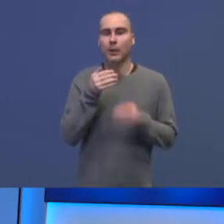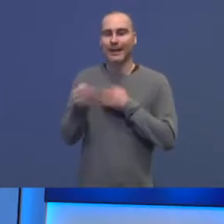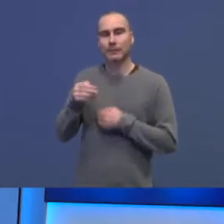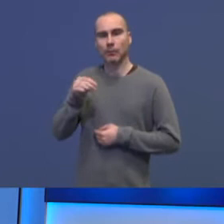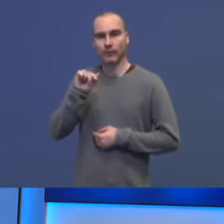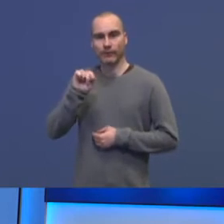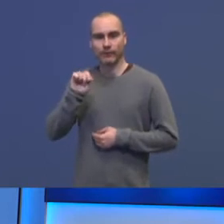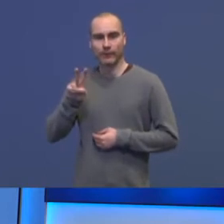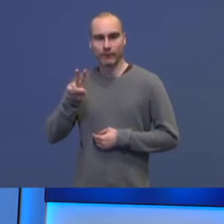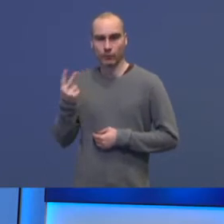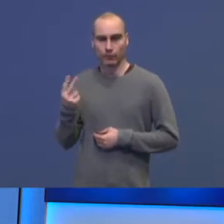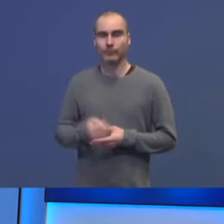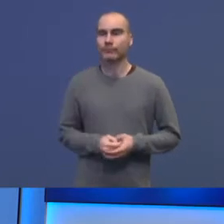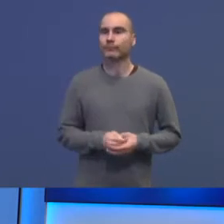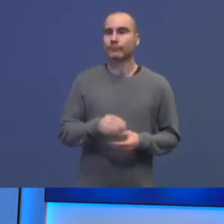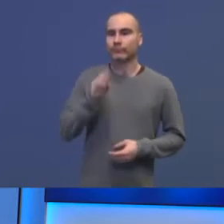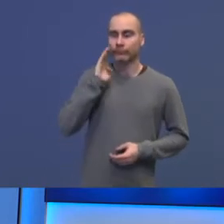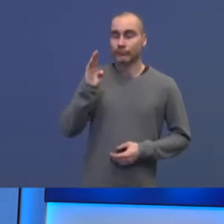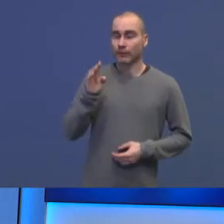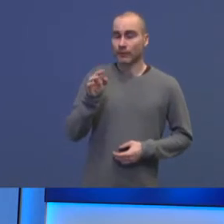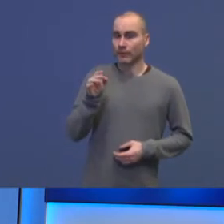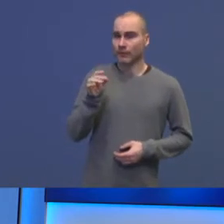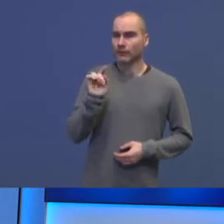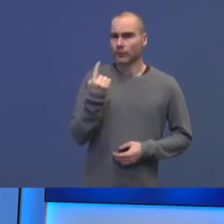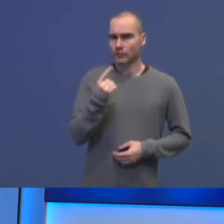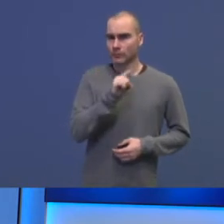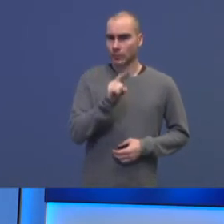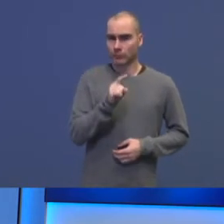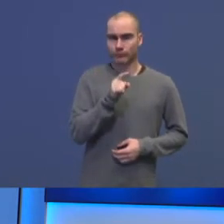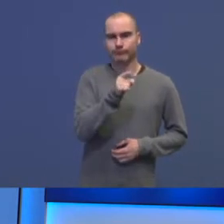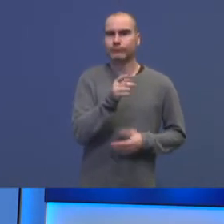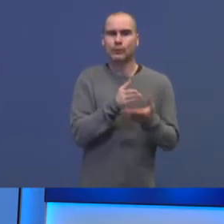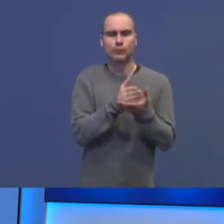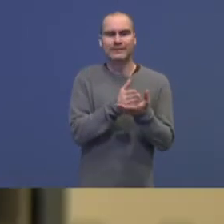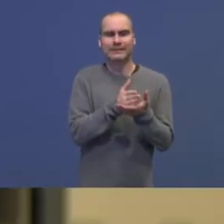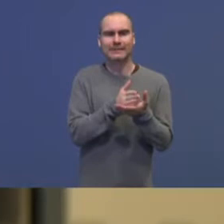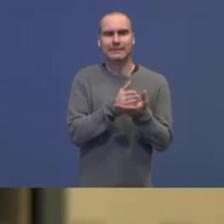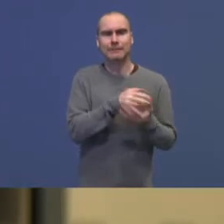Hei, Kenneth Haug, NTB. Først et spørsmål til justisministeren.